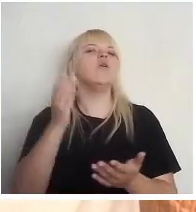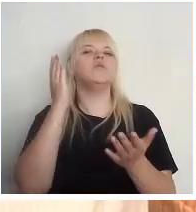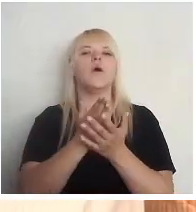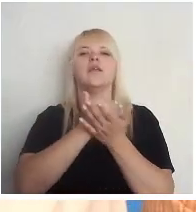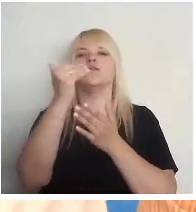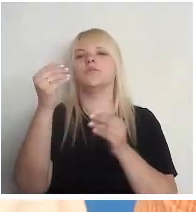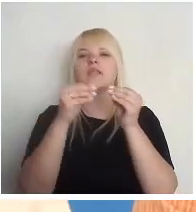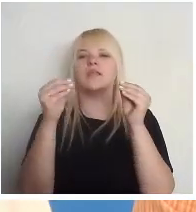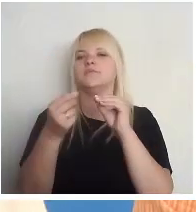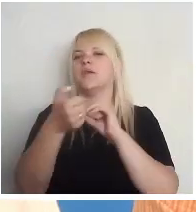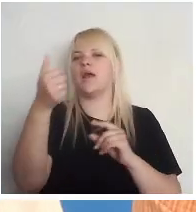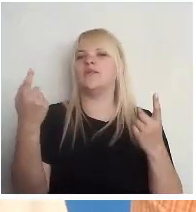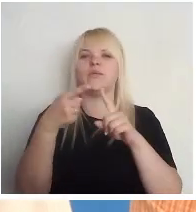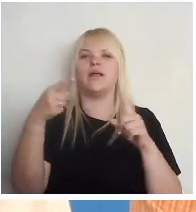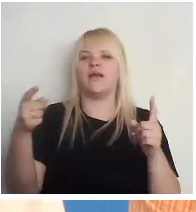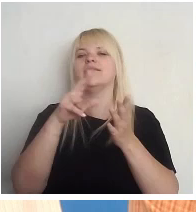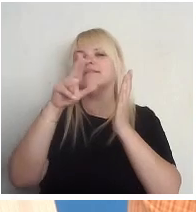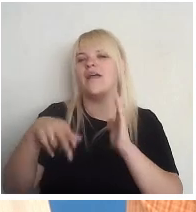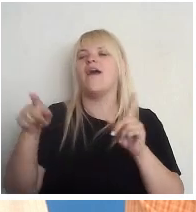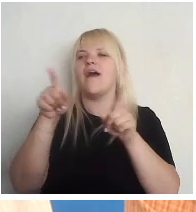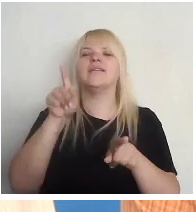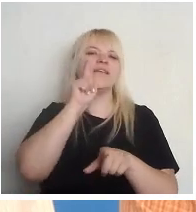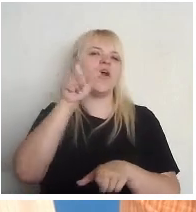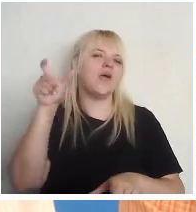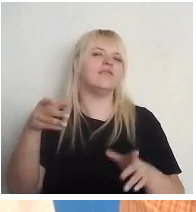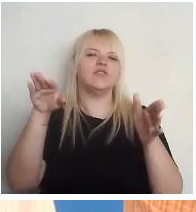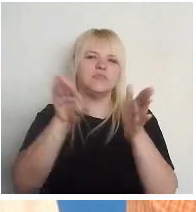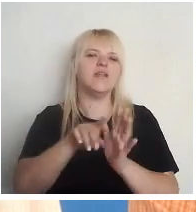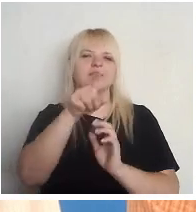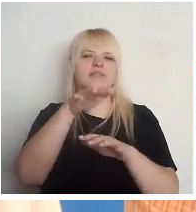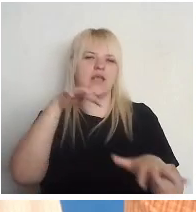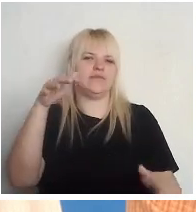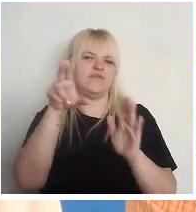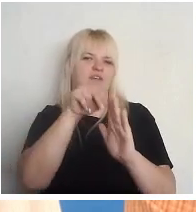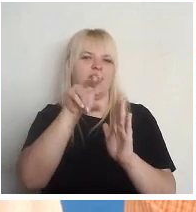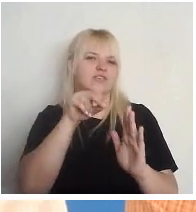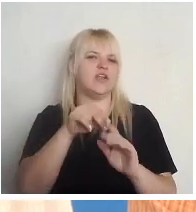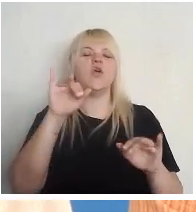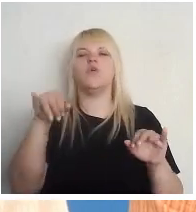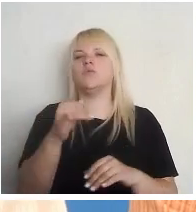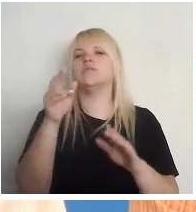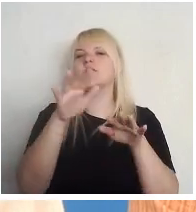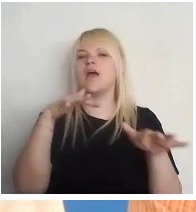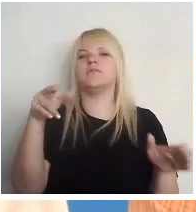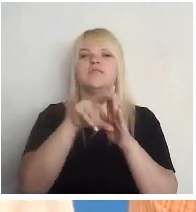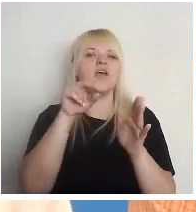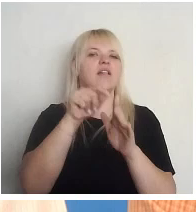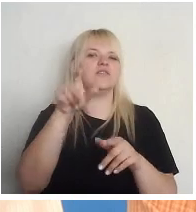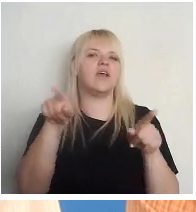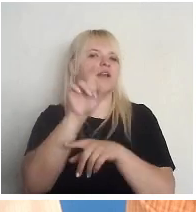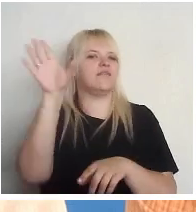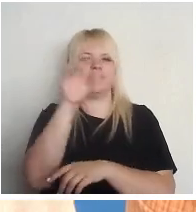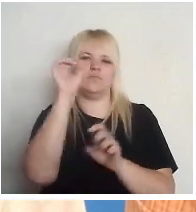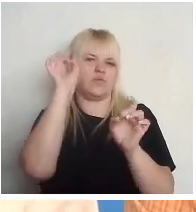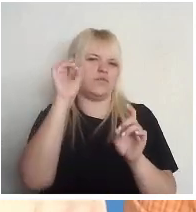desmit gadu laikā ļauta arī jauniešiem piedalīties saimas vēlēšanās, jo saimas vēlēšanas ir arī populārākās no visām